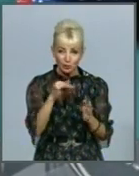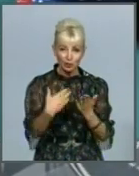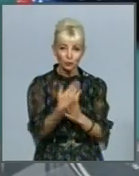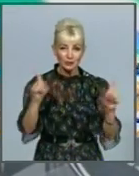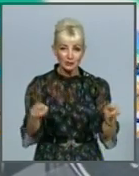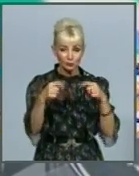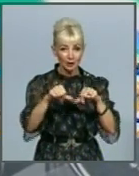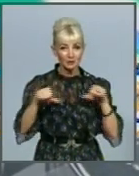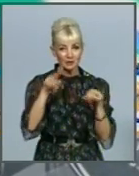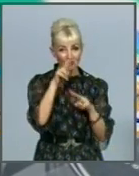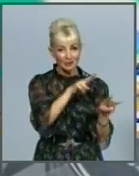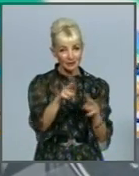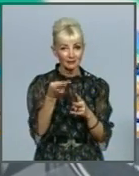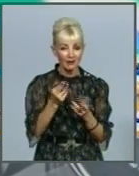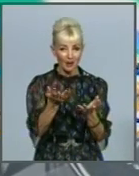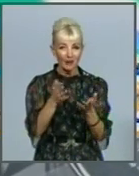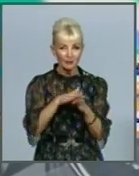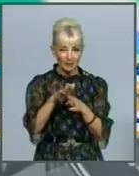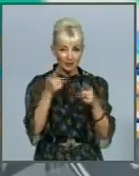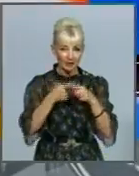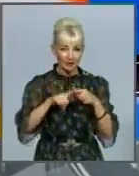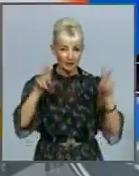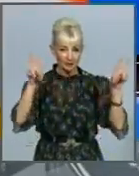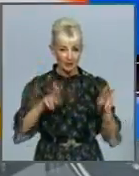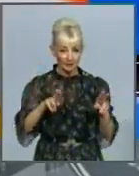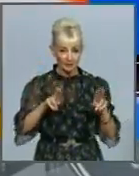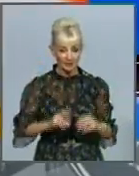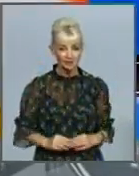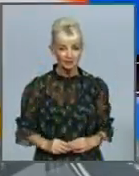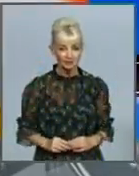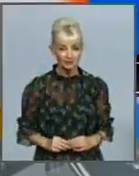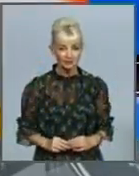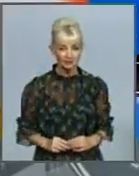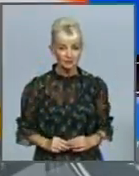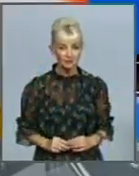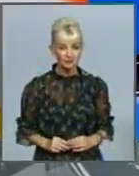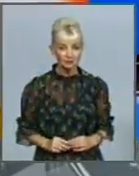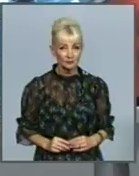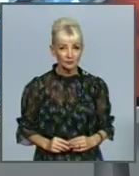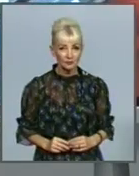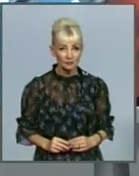слідкувати за дотриманням цих правил. Яна Чітиніна та Ігор Луханін, Харківські Звісті.